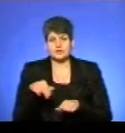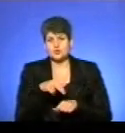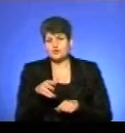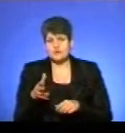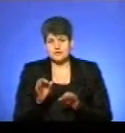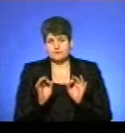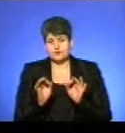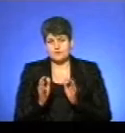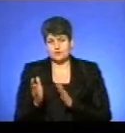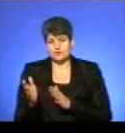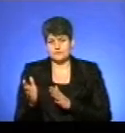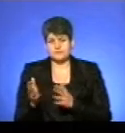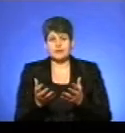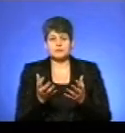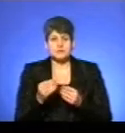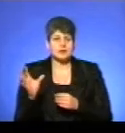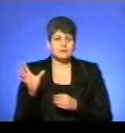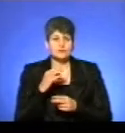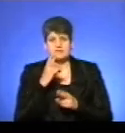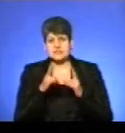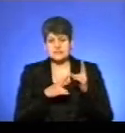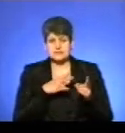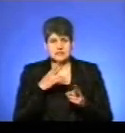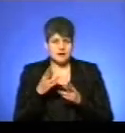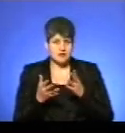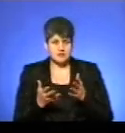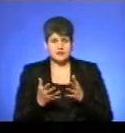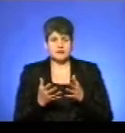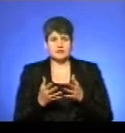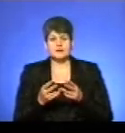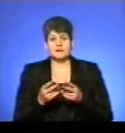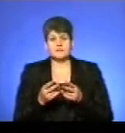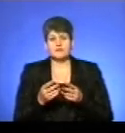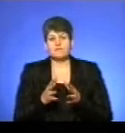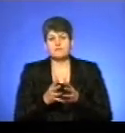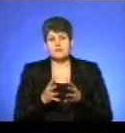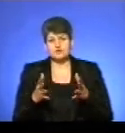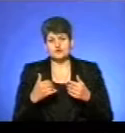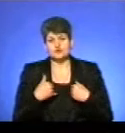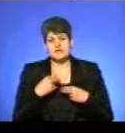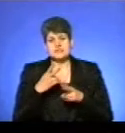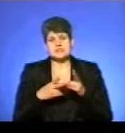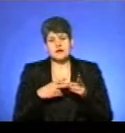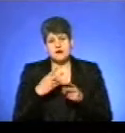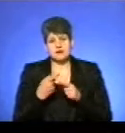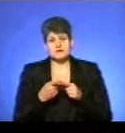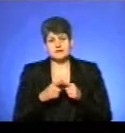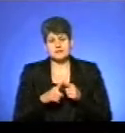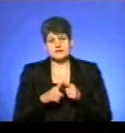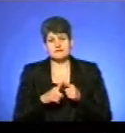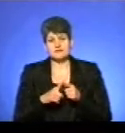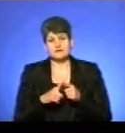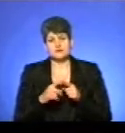в нормальному режимі. Приймаємо всі скарги, реагуємо мешканцям. В основному у нас скарги надходять від таких